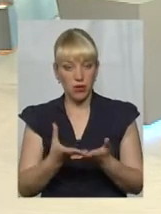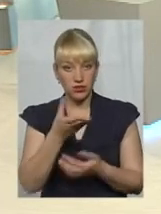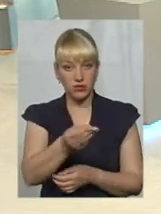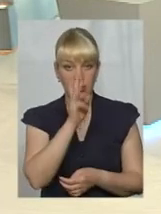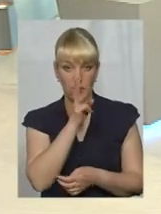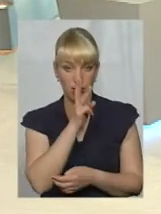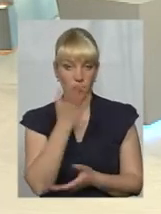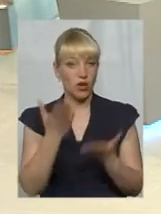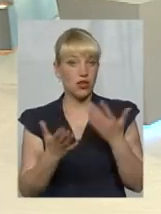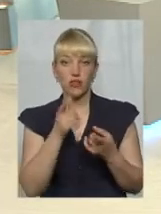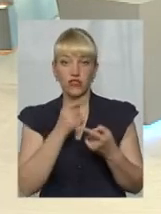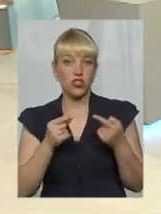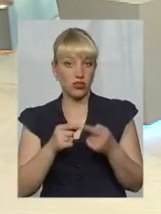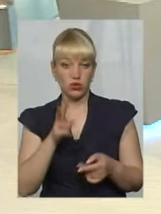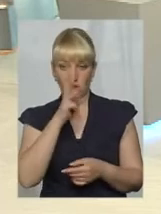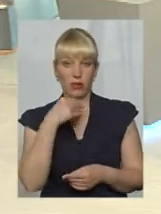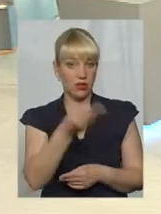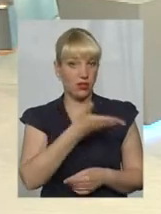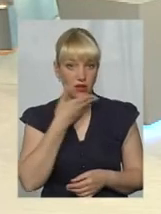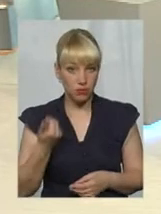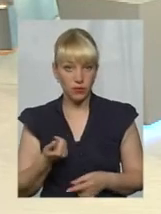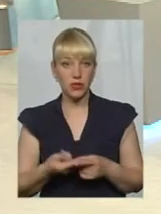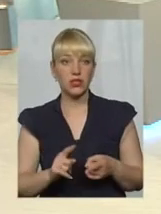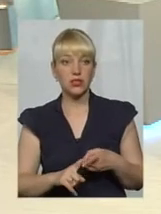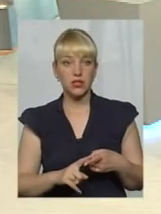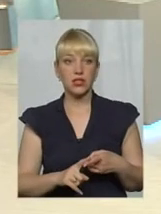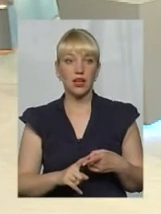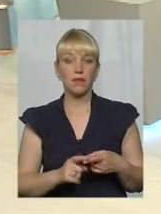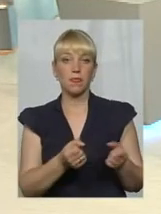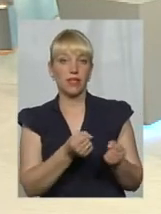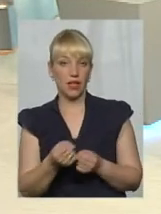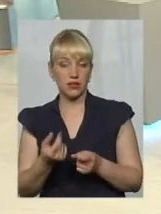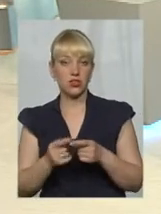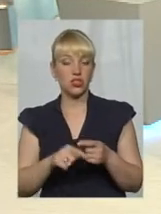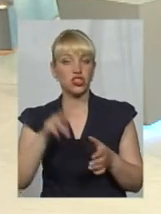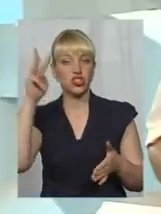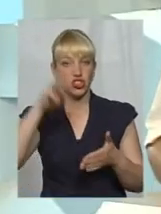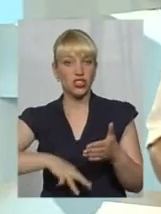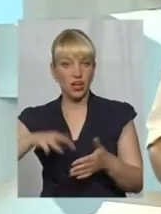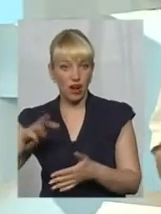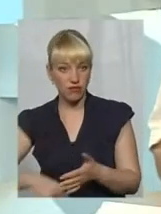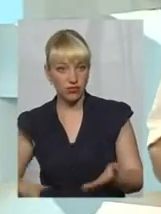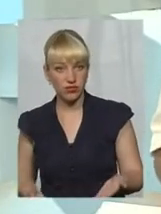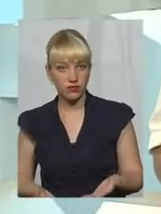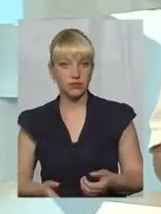вчасно не заплатити йому зарплати, це, якби, засобою тягне певні штрафи, сконтролюють відвідкою.